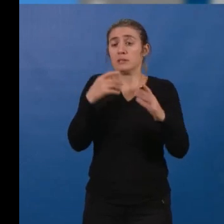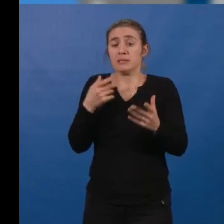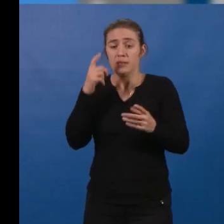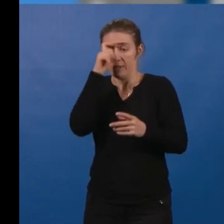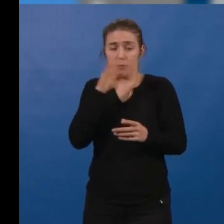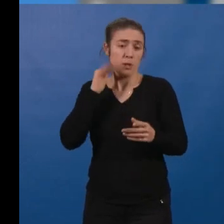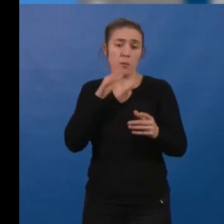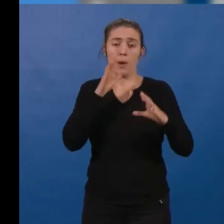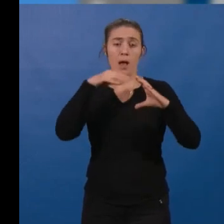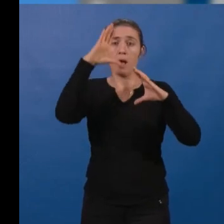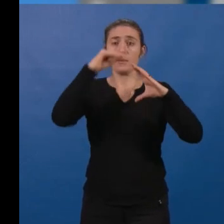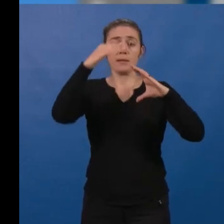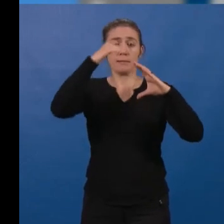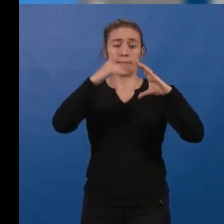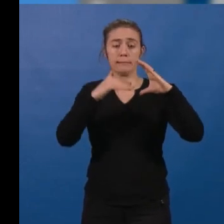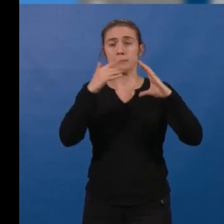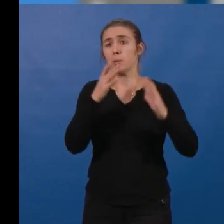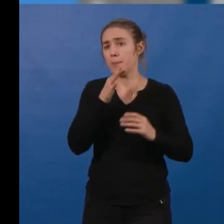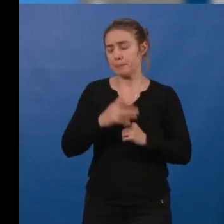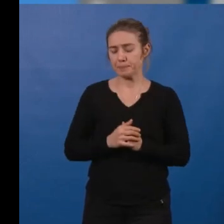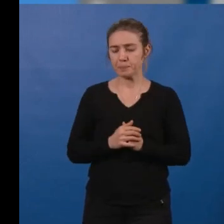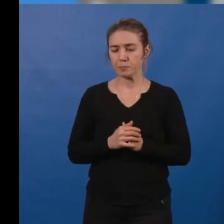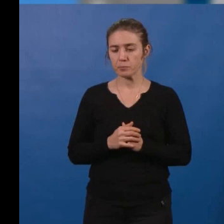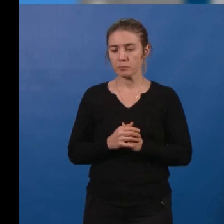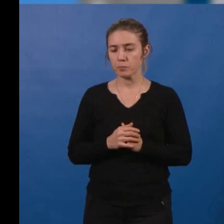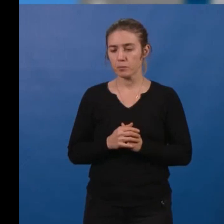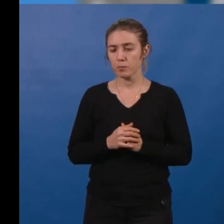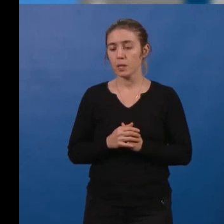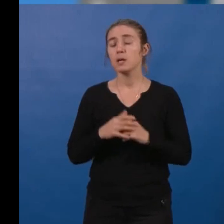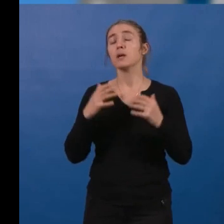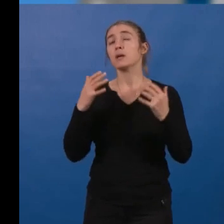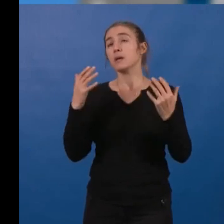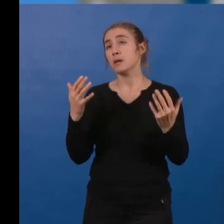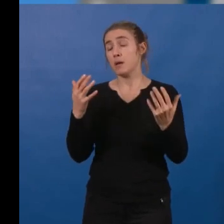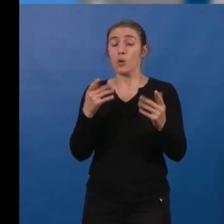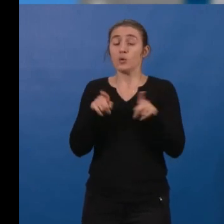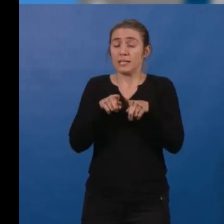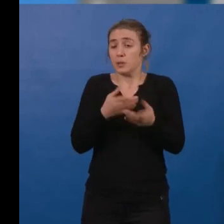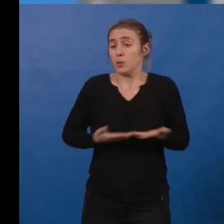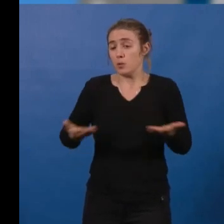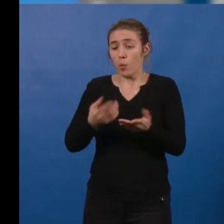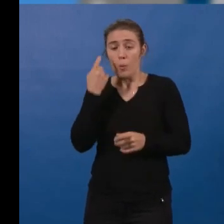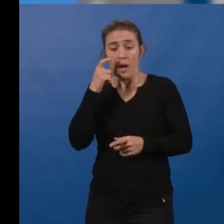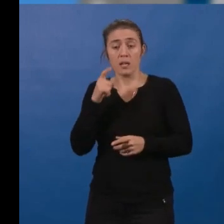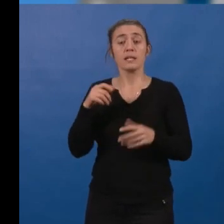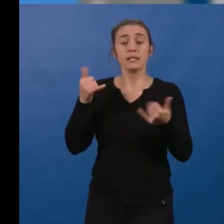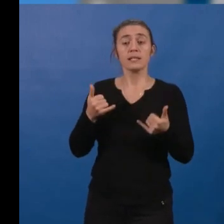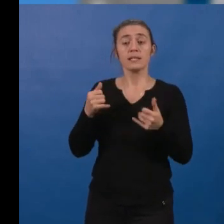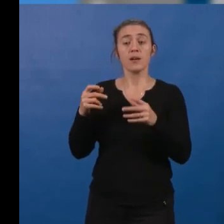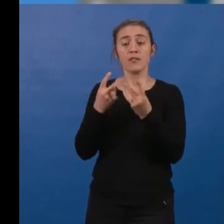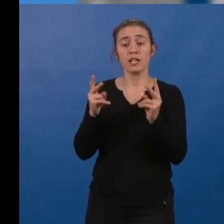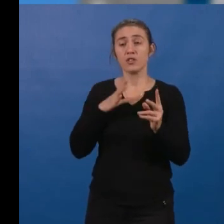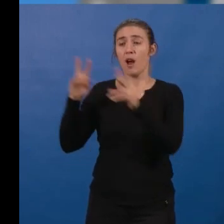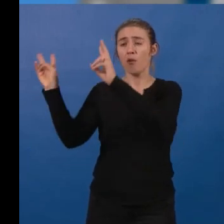en troisième couronne. Une réalité également, c'est que notre agglomération est balayée par les vents, contrairement à d'autres, comme